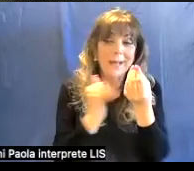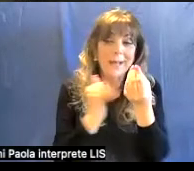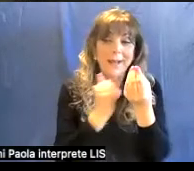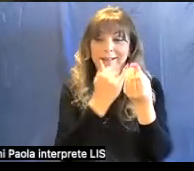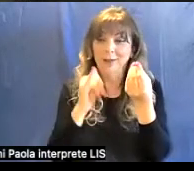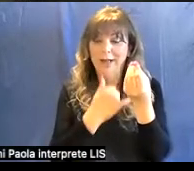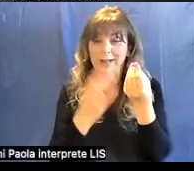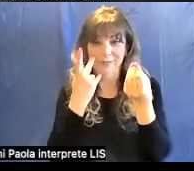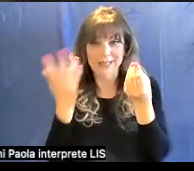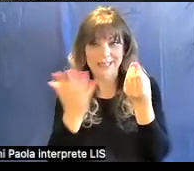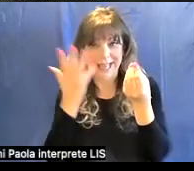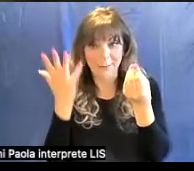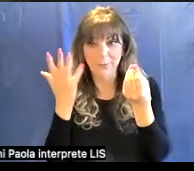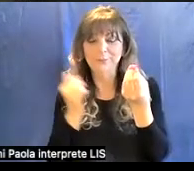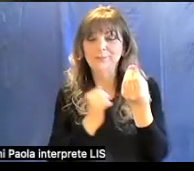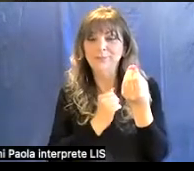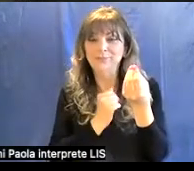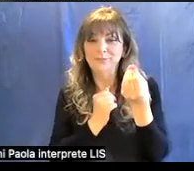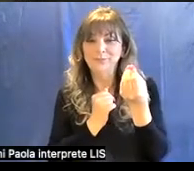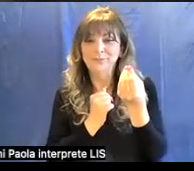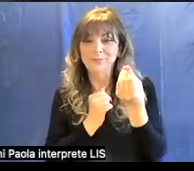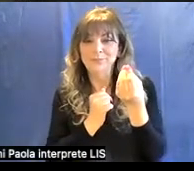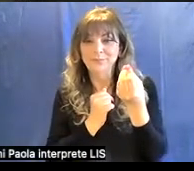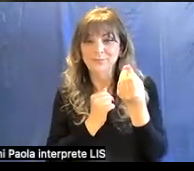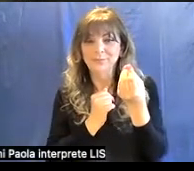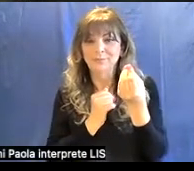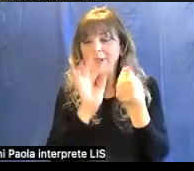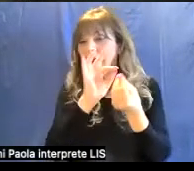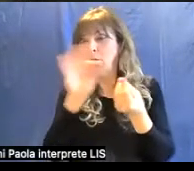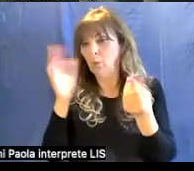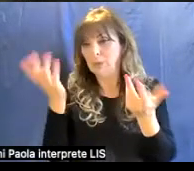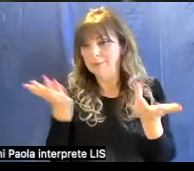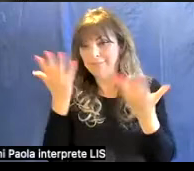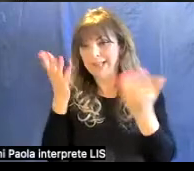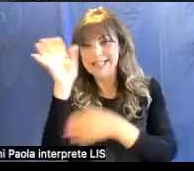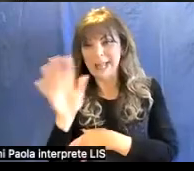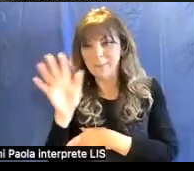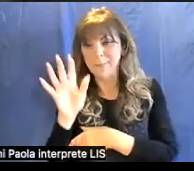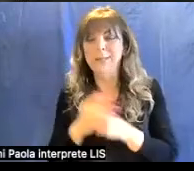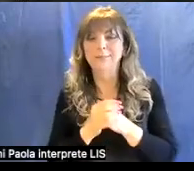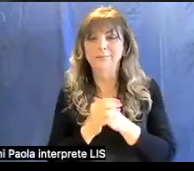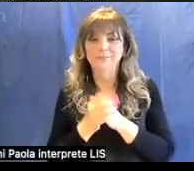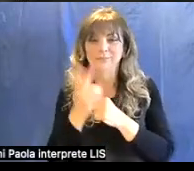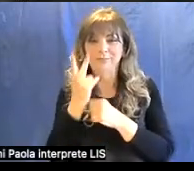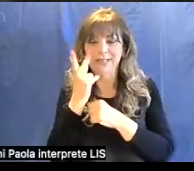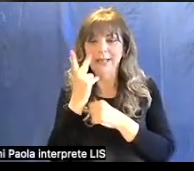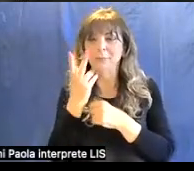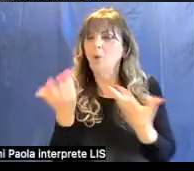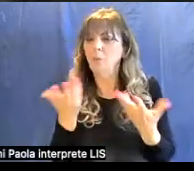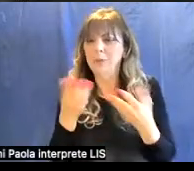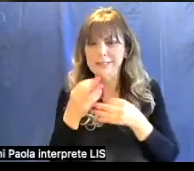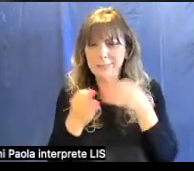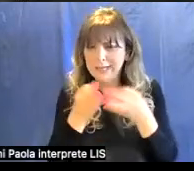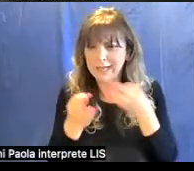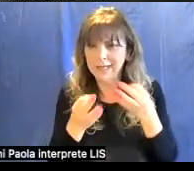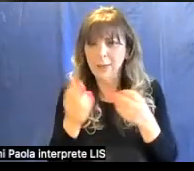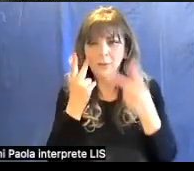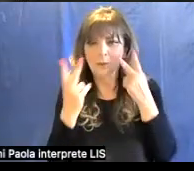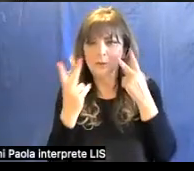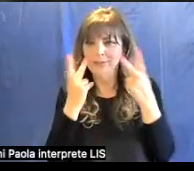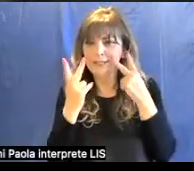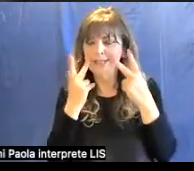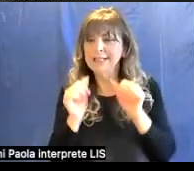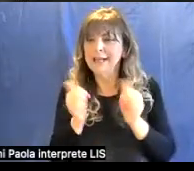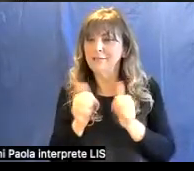alcuni casi. Vediamo com'è che possiamo spiegare dal punto di vista fisico